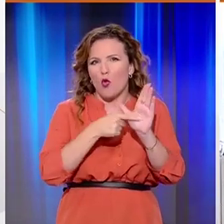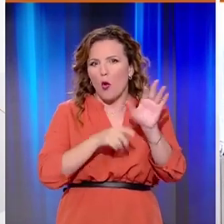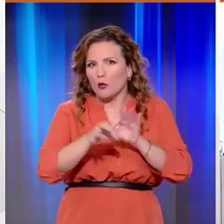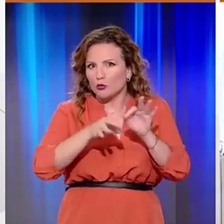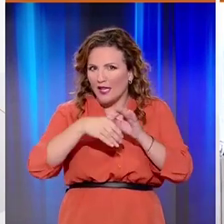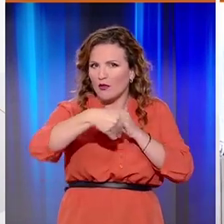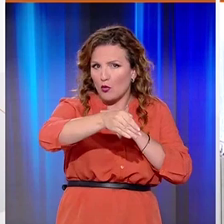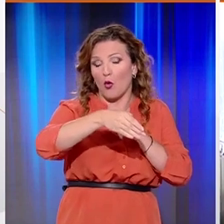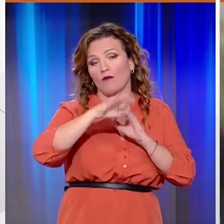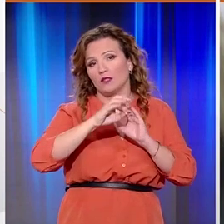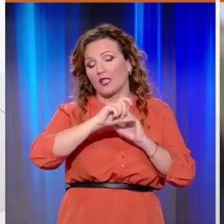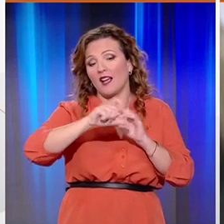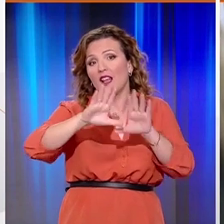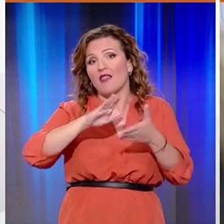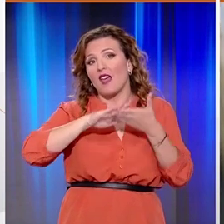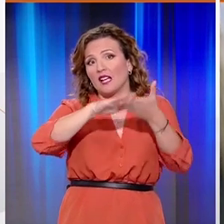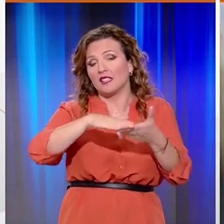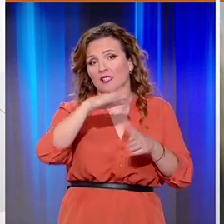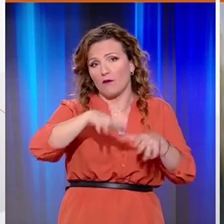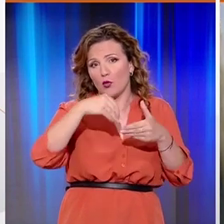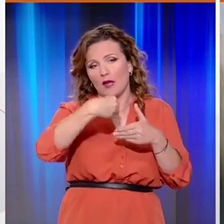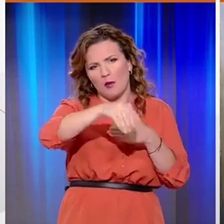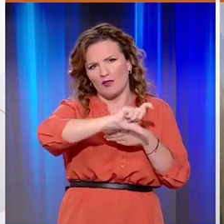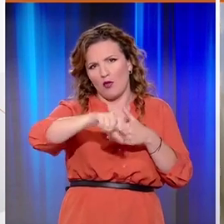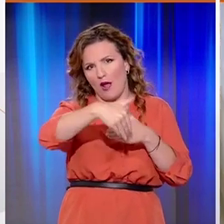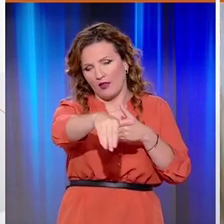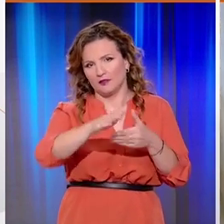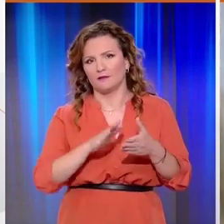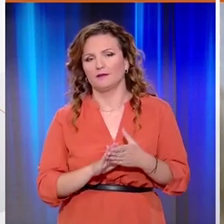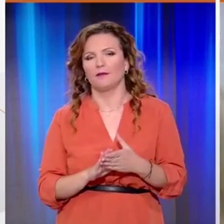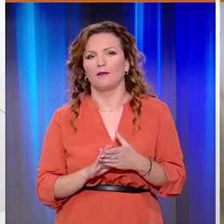που αναμένεται να κατατεθεί στη Βουλή τις αμέσως επόμενες εβδομάδες.